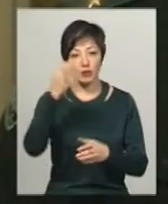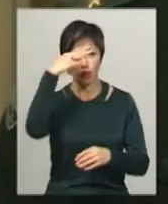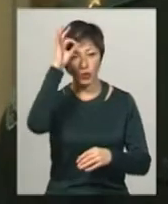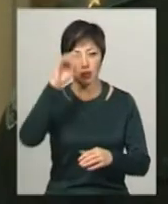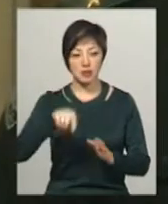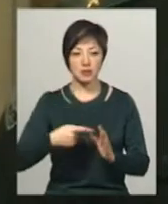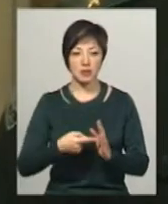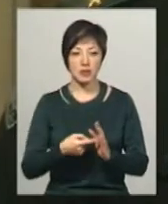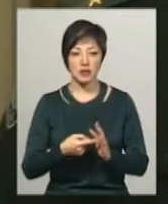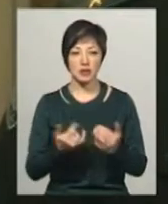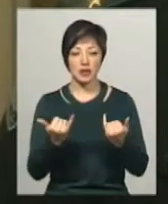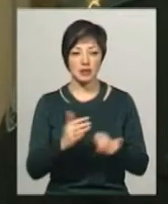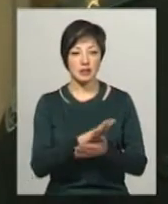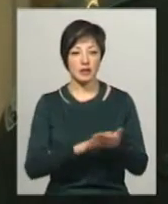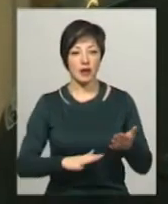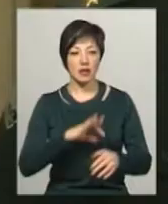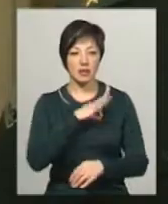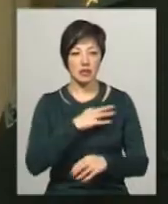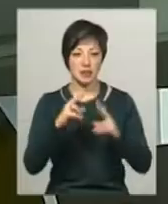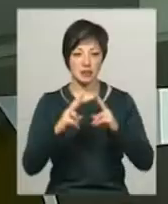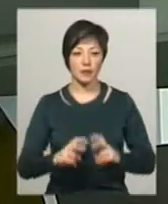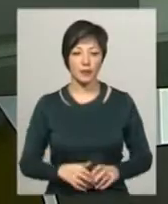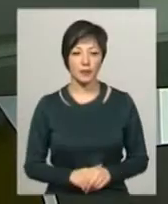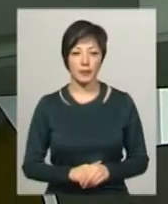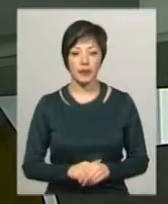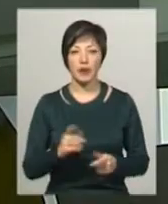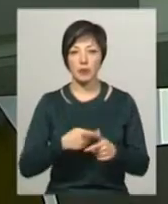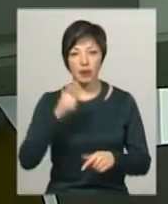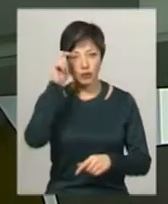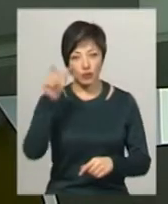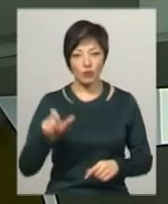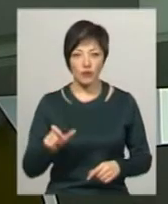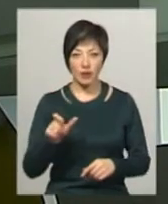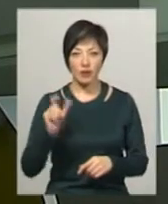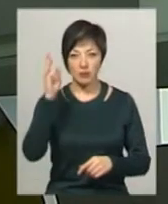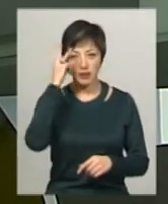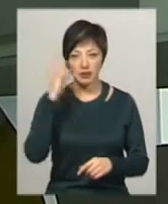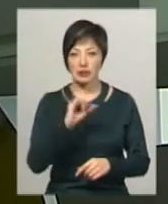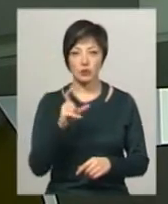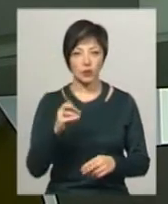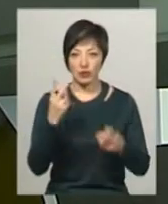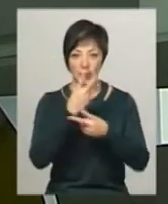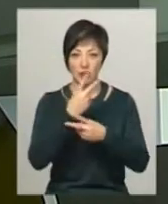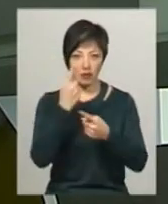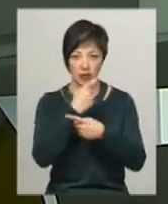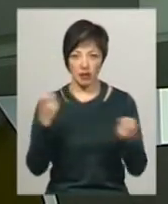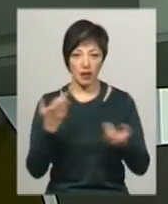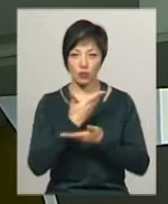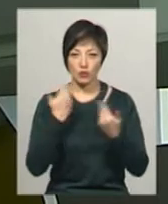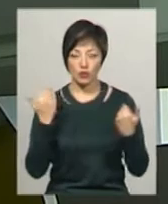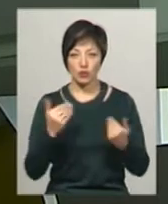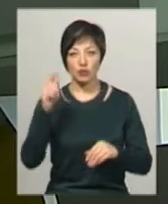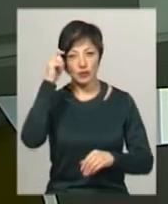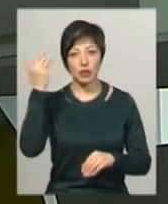міста. Наразі триває слідство. Ім'я чоловіка у Хмельницькому СІЗО не розголошують. За словами Вадима Остапіка,